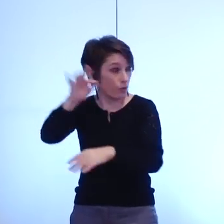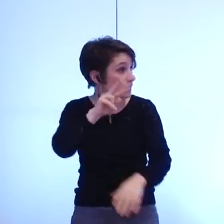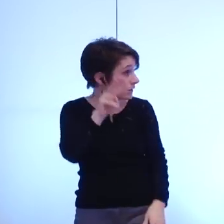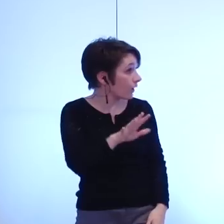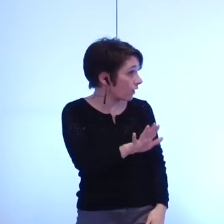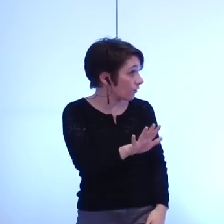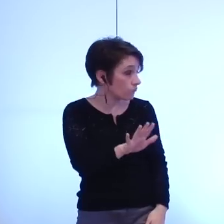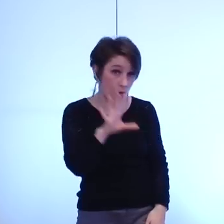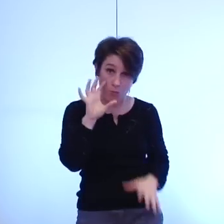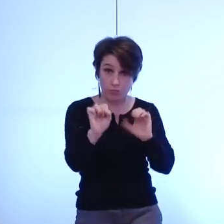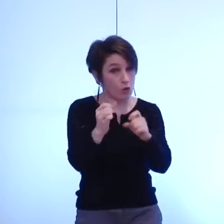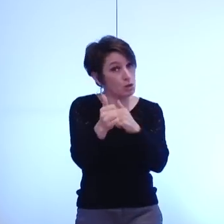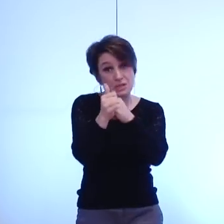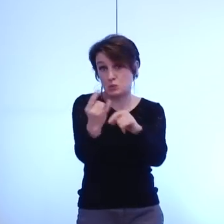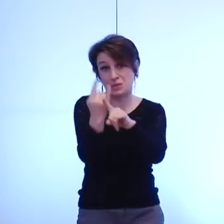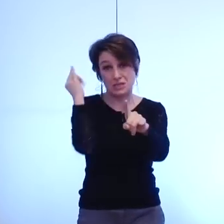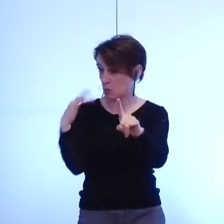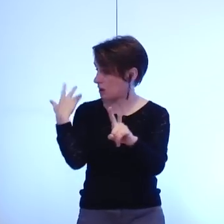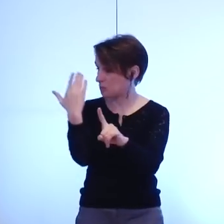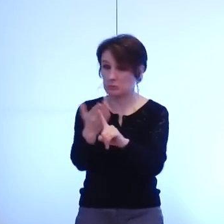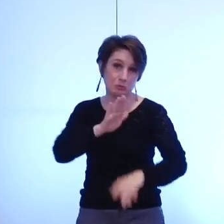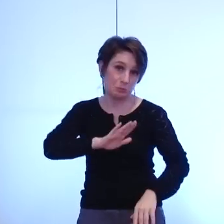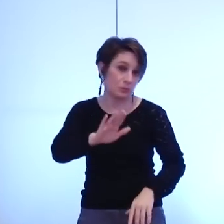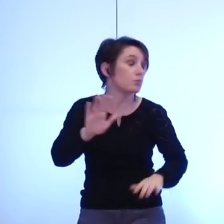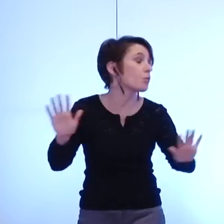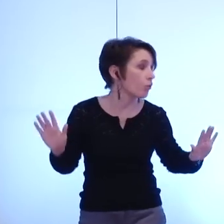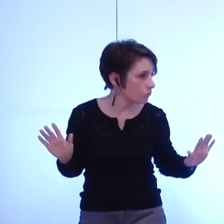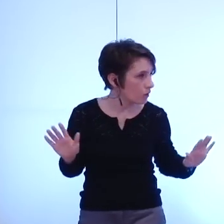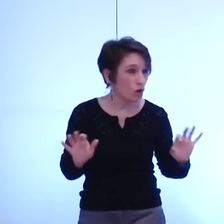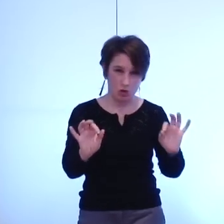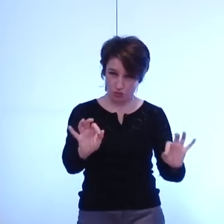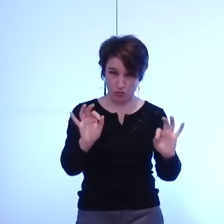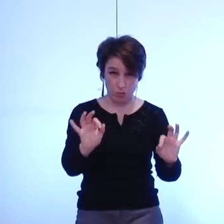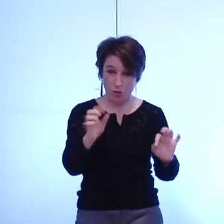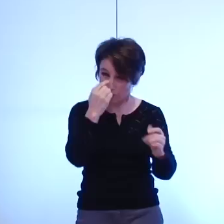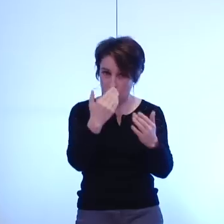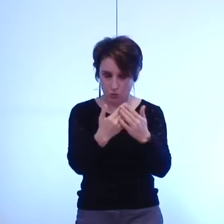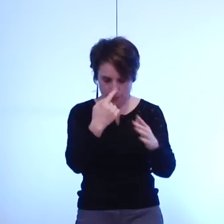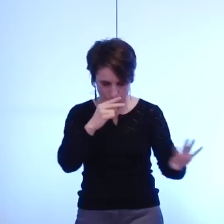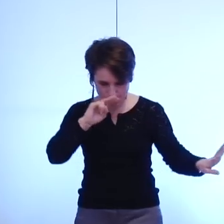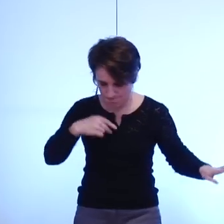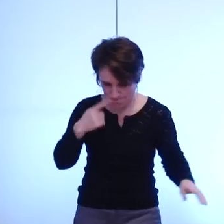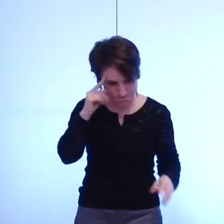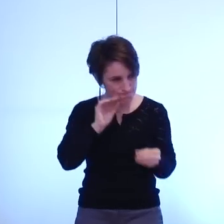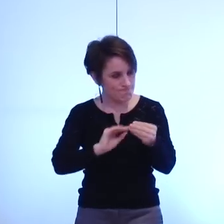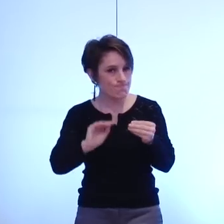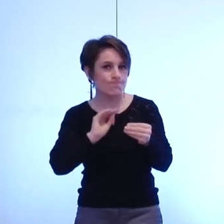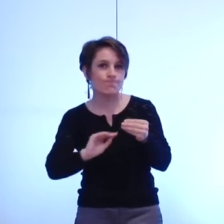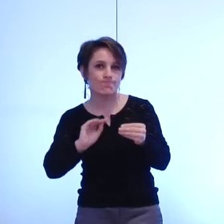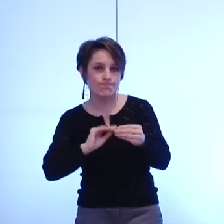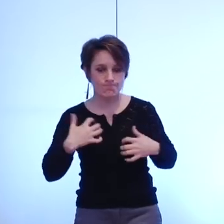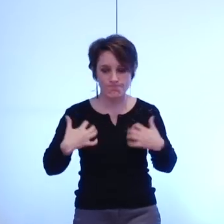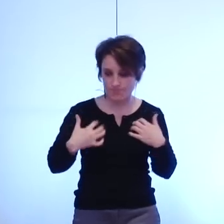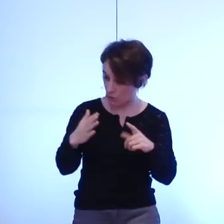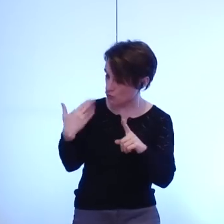histoire mais c'est une raison supplémentaire de s'inquiéter sur la manière dont les choses ont été